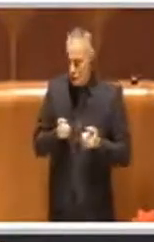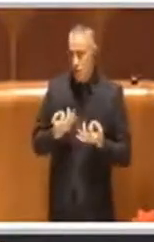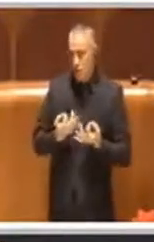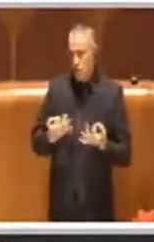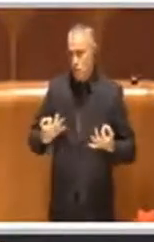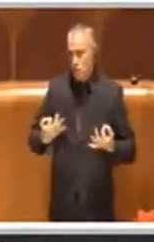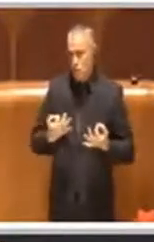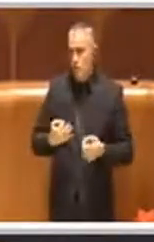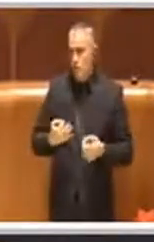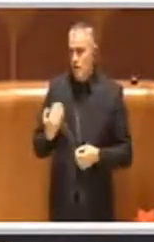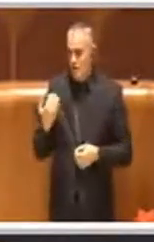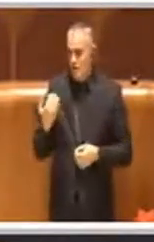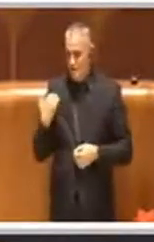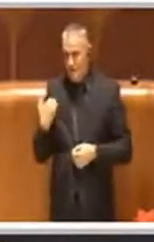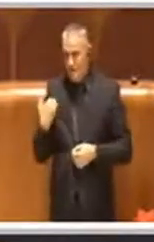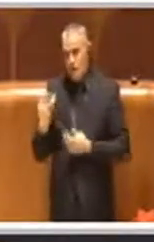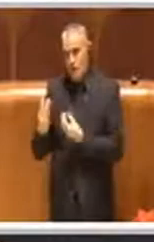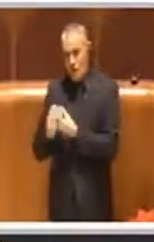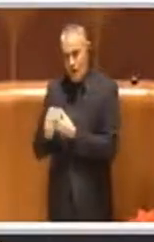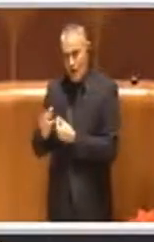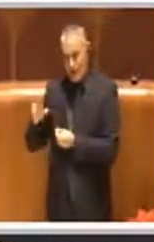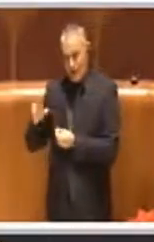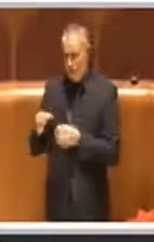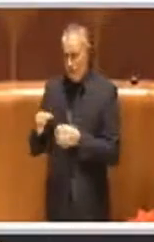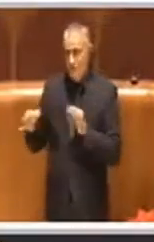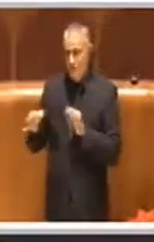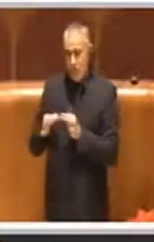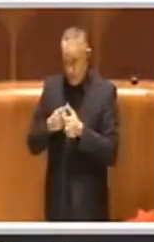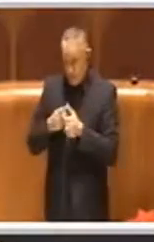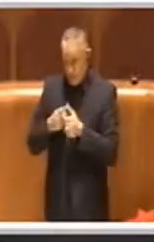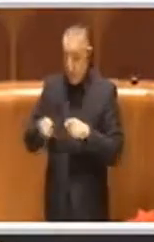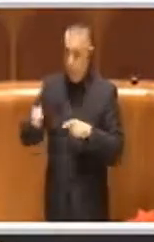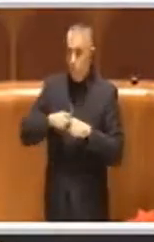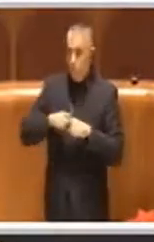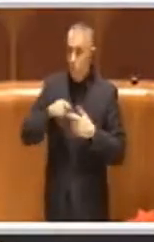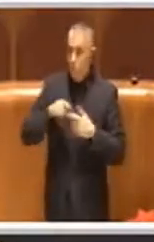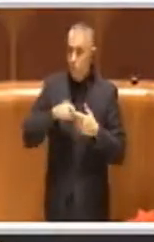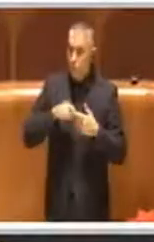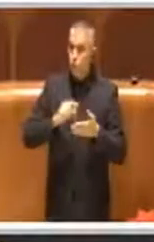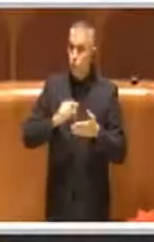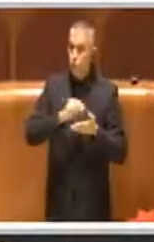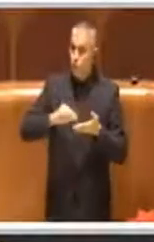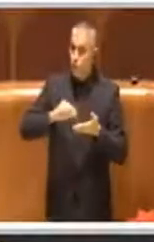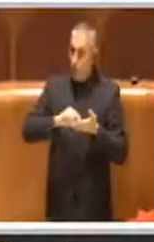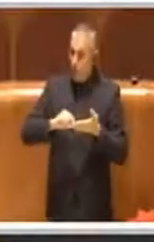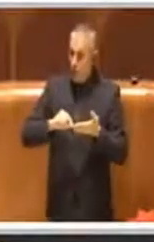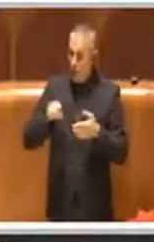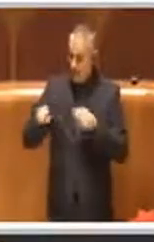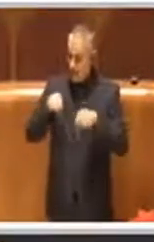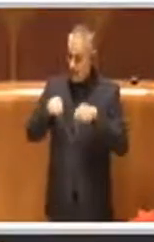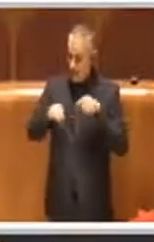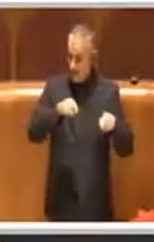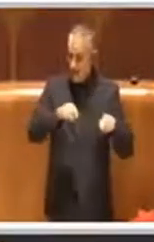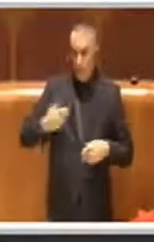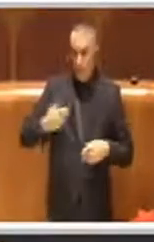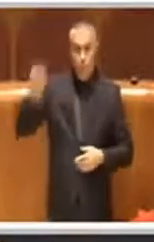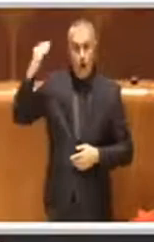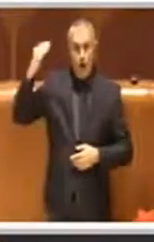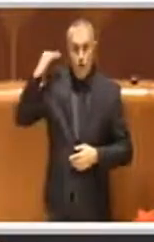specificava la collega, ma anche perché queste scuole che una volta erano uno dei fiori all'occhiello di questo comune di Roma,